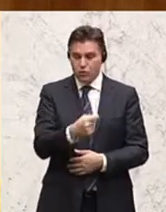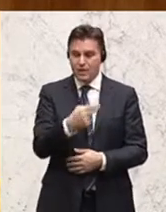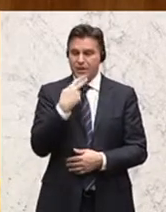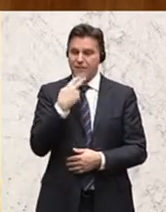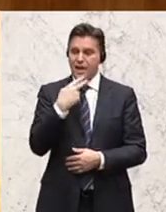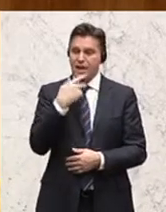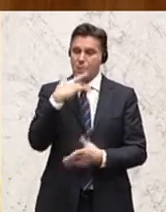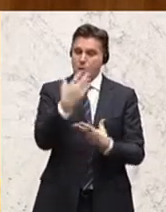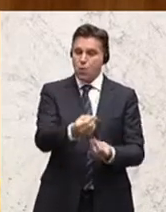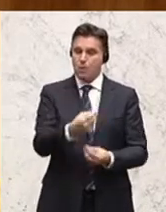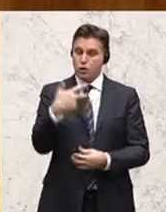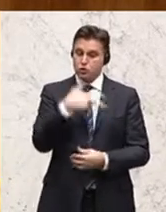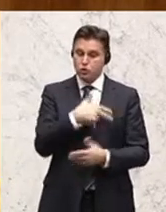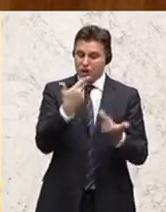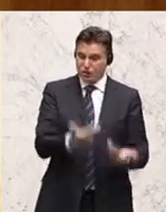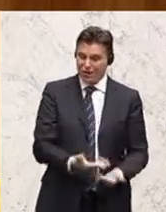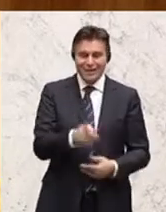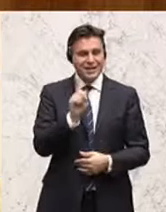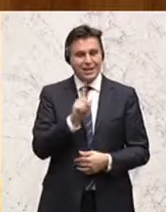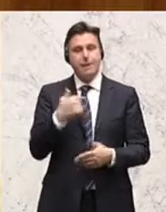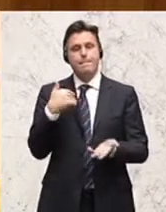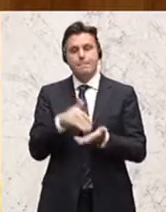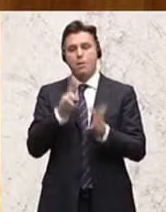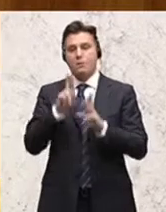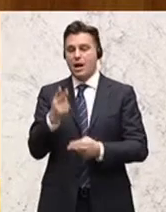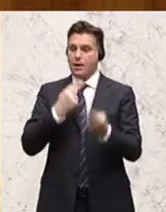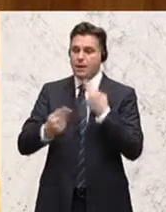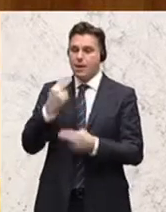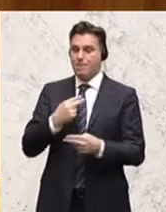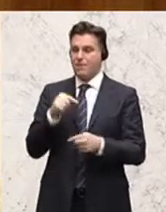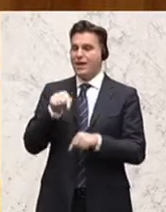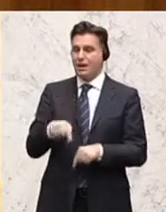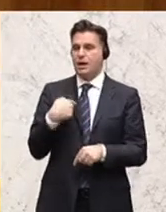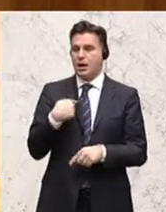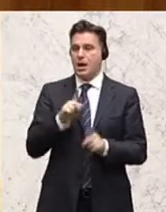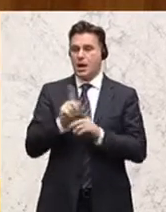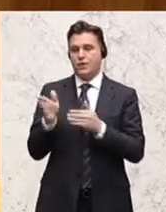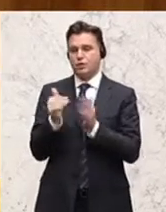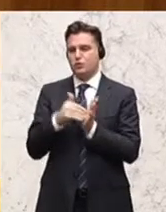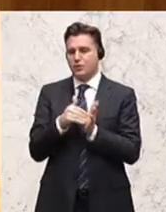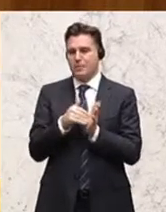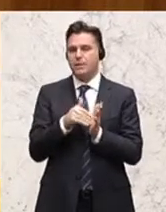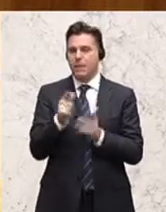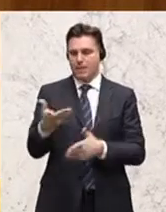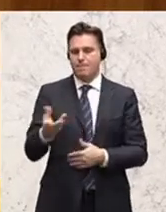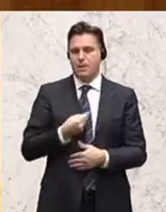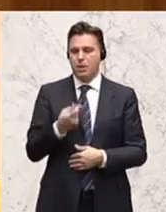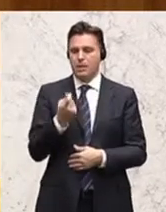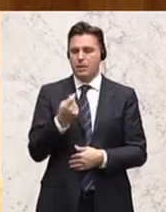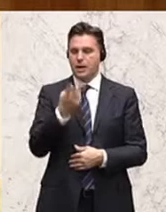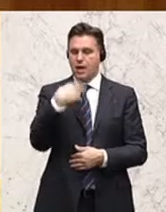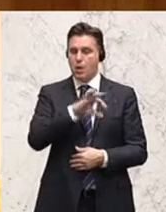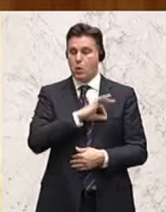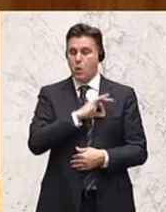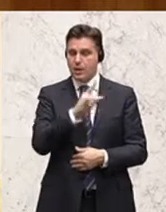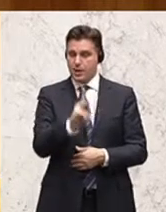schwache Menschen Pflegegeld erhalten, sondern es kommt auf die Pflegebedürftigkeit an. Es ist ein anderes System. Es ist auch nicht dazu gedacht, Herr Kollege